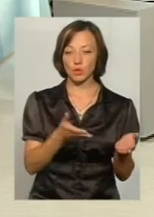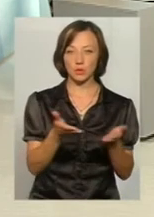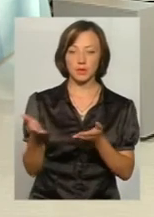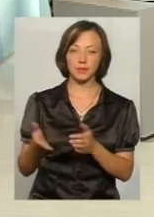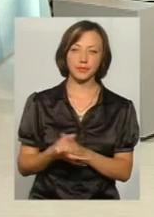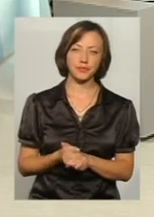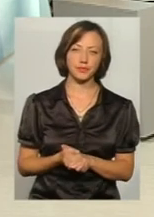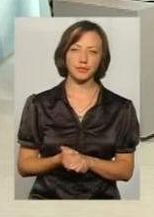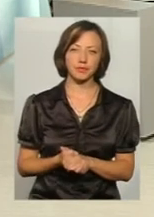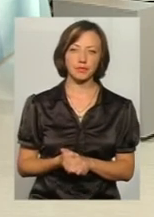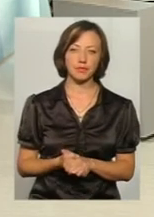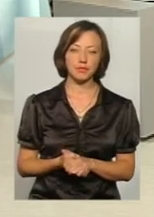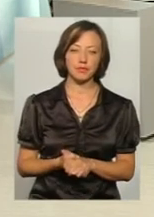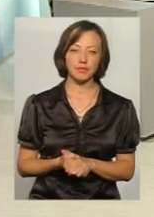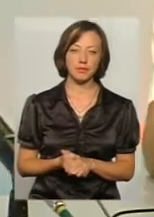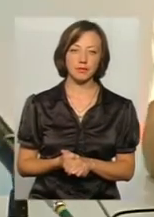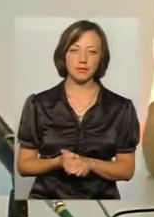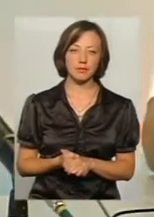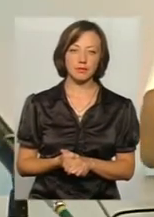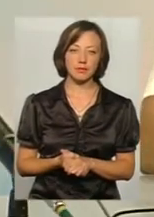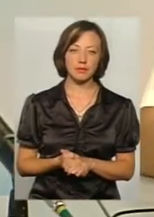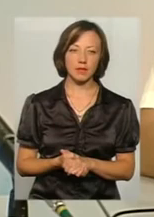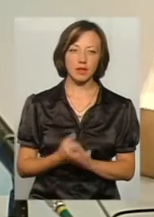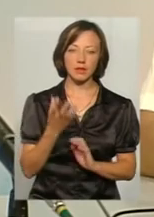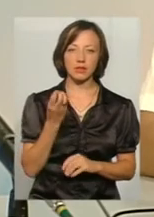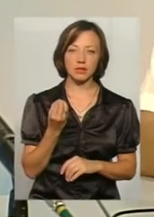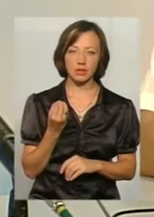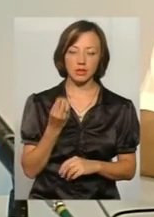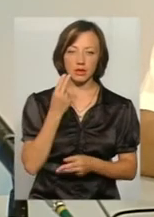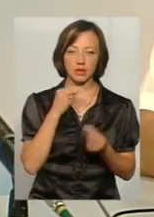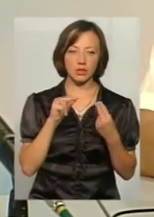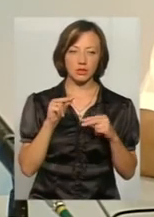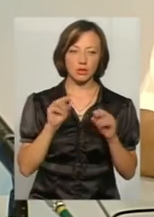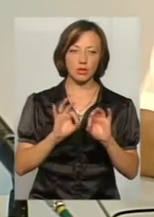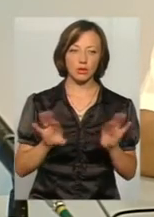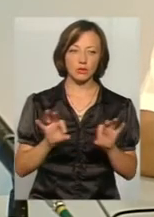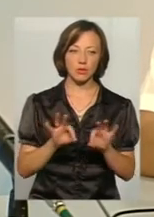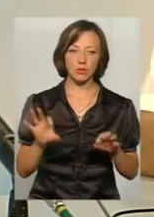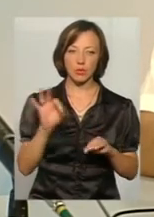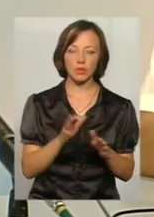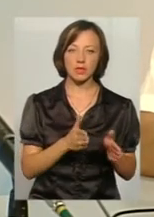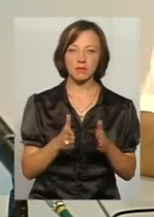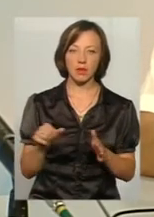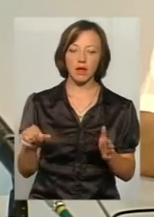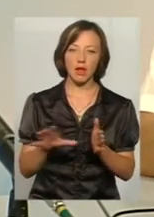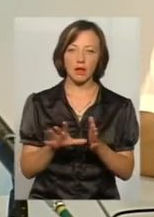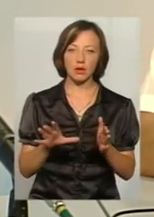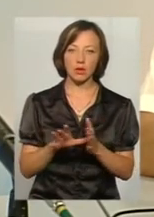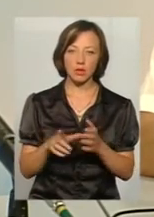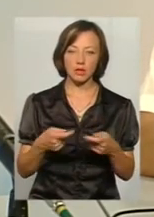Ну, не сервіс, а хотілося б краще розповісти про систему електронних